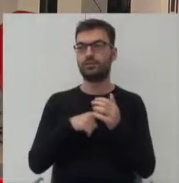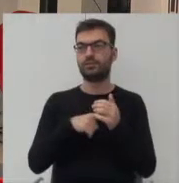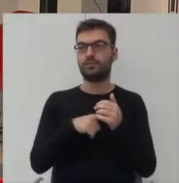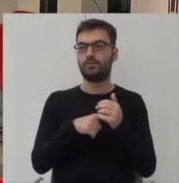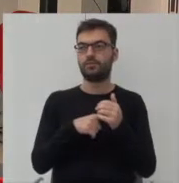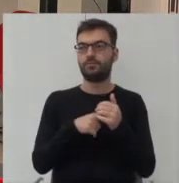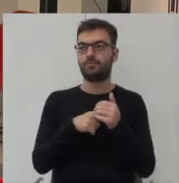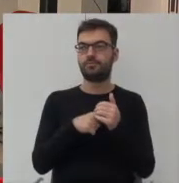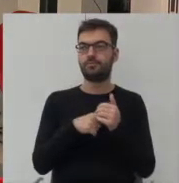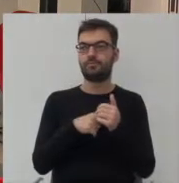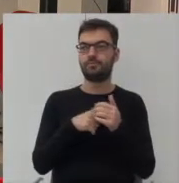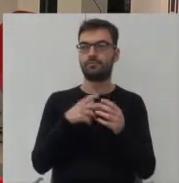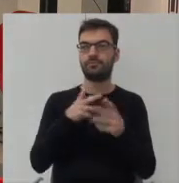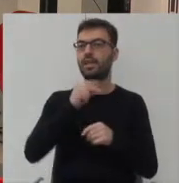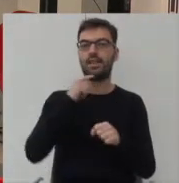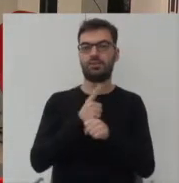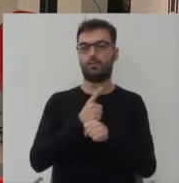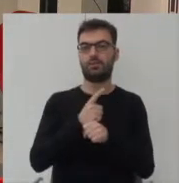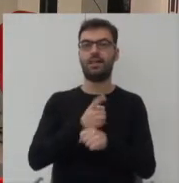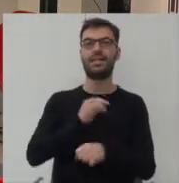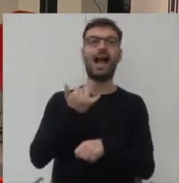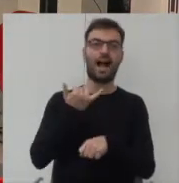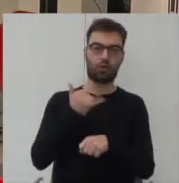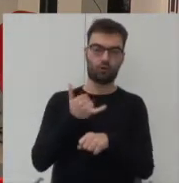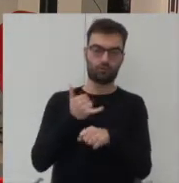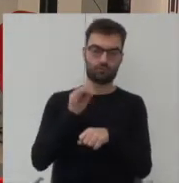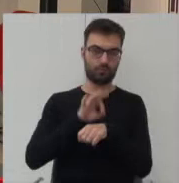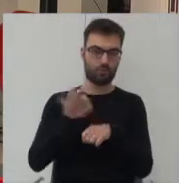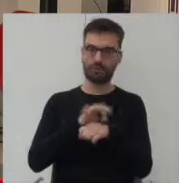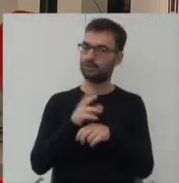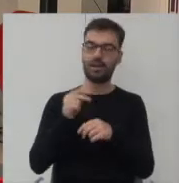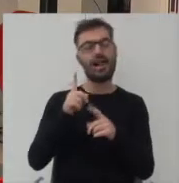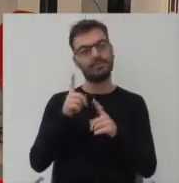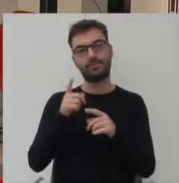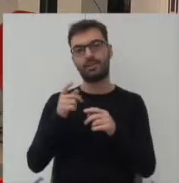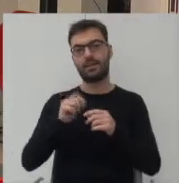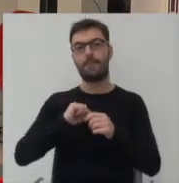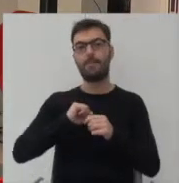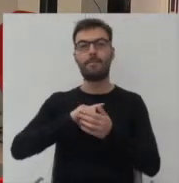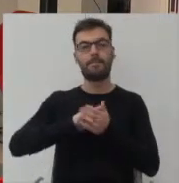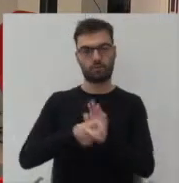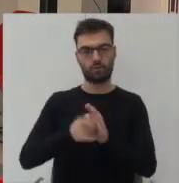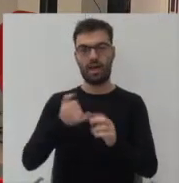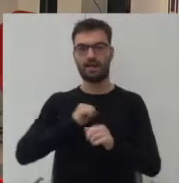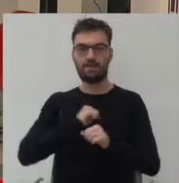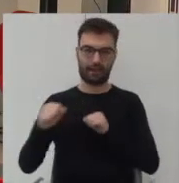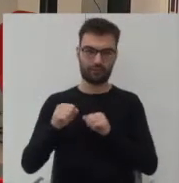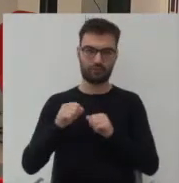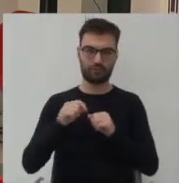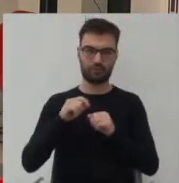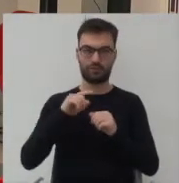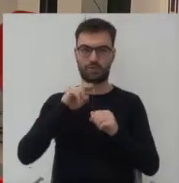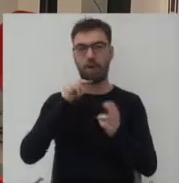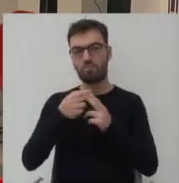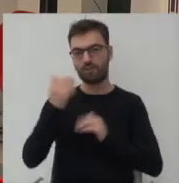decyduje czasami nawet i jakość projektów, które są realizowane, ile prędkość reakcji, w jaką odpowiada się na wyzwania.